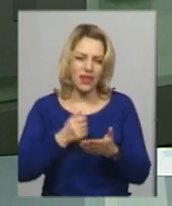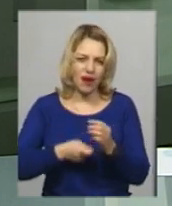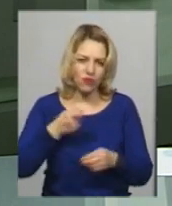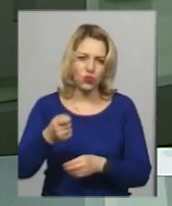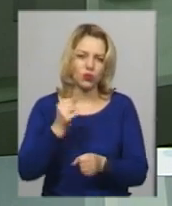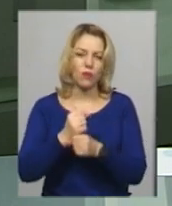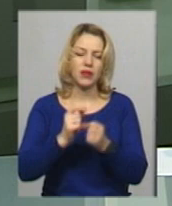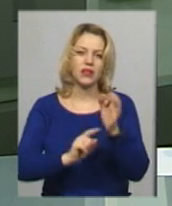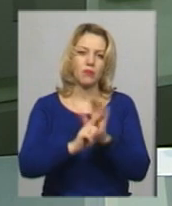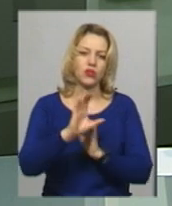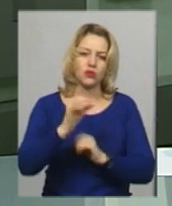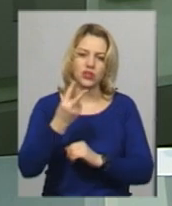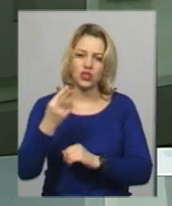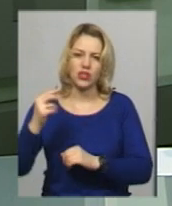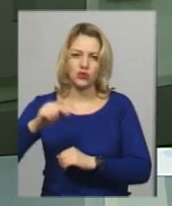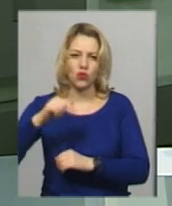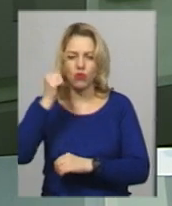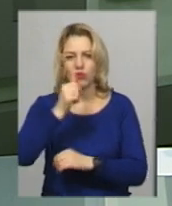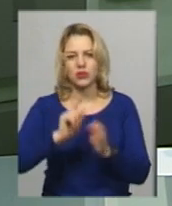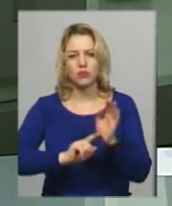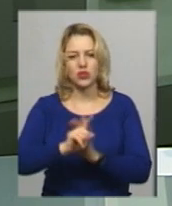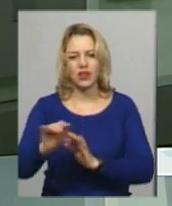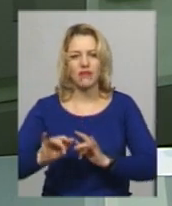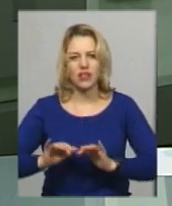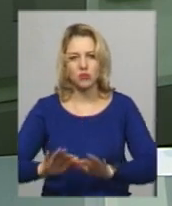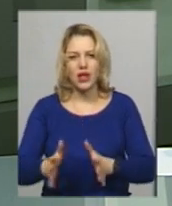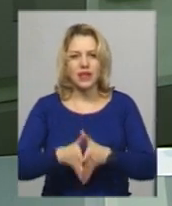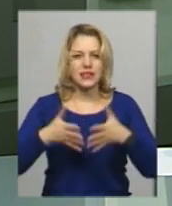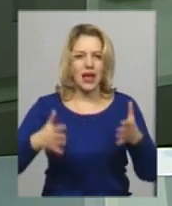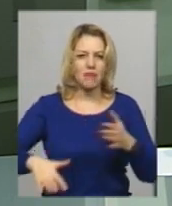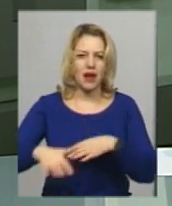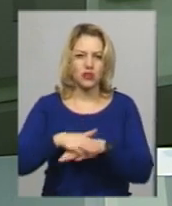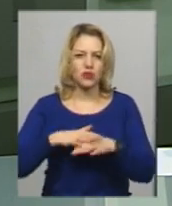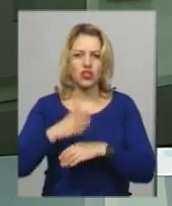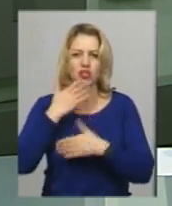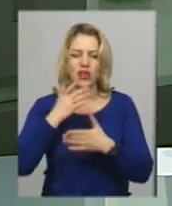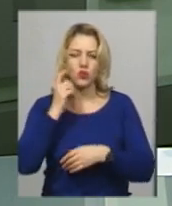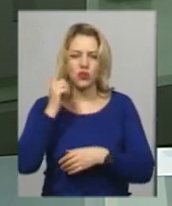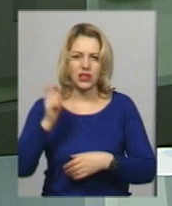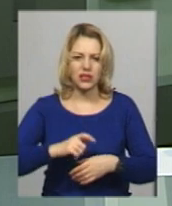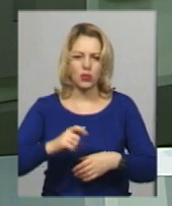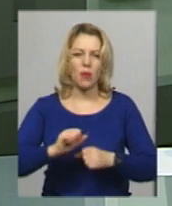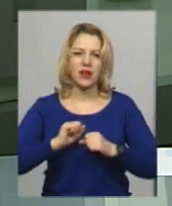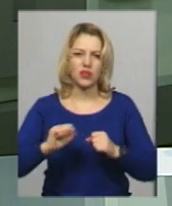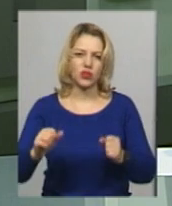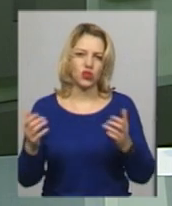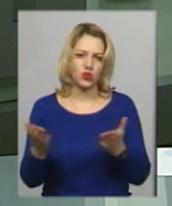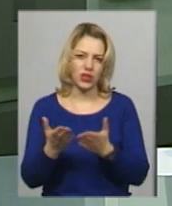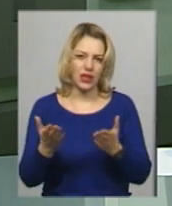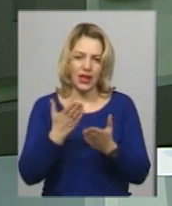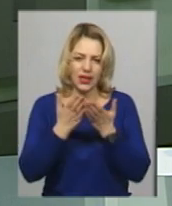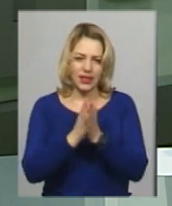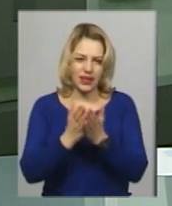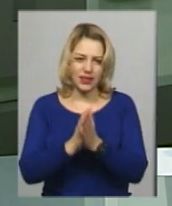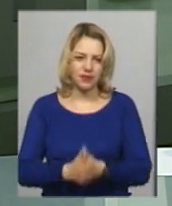початку січня цього року, започаткувавши флешмоб з наймасовішого читання української патріотичної книги. Подробиці у